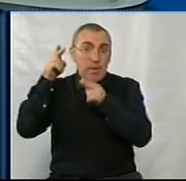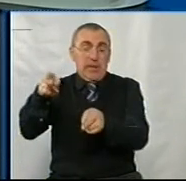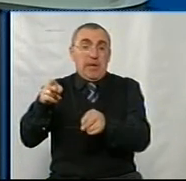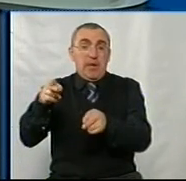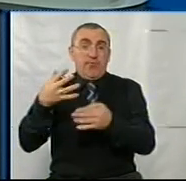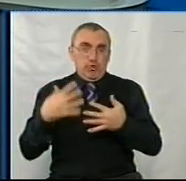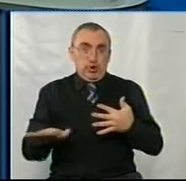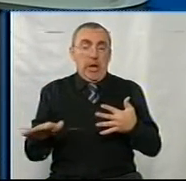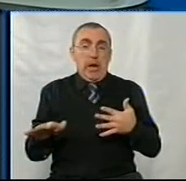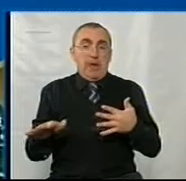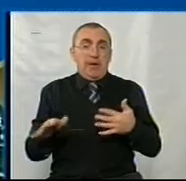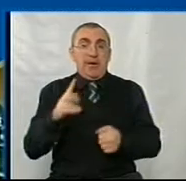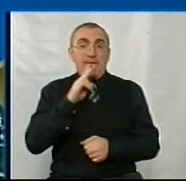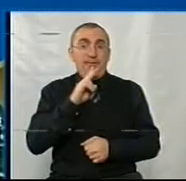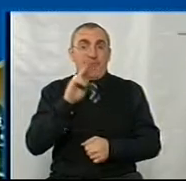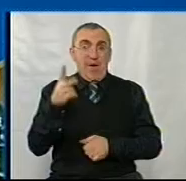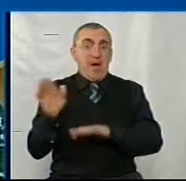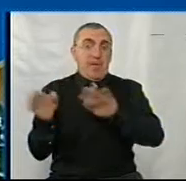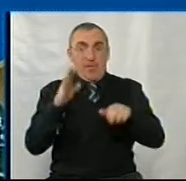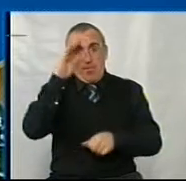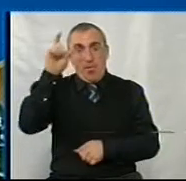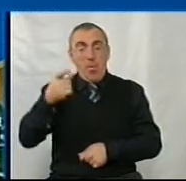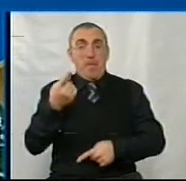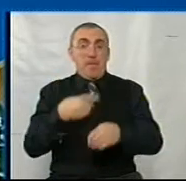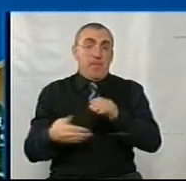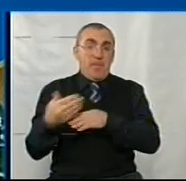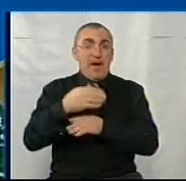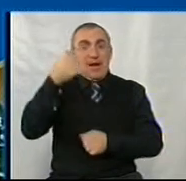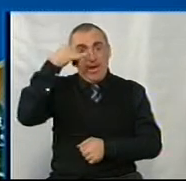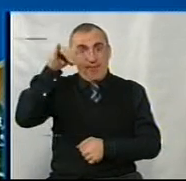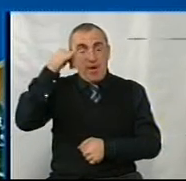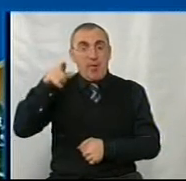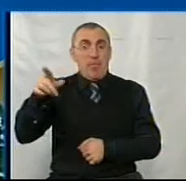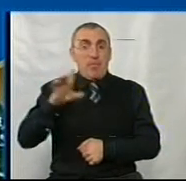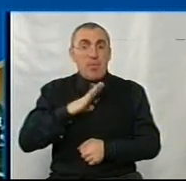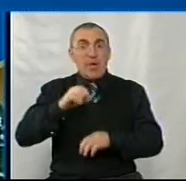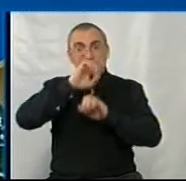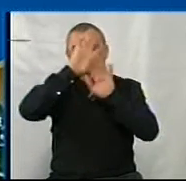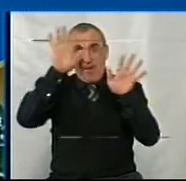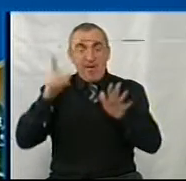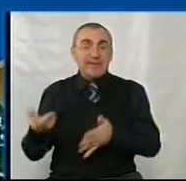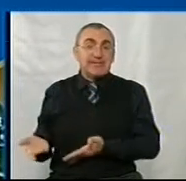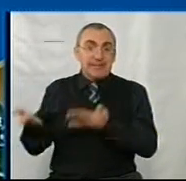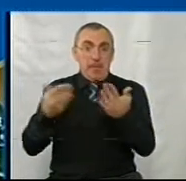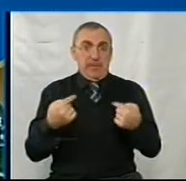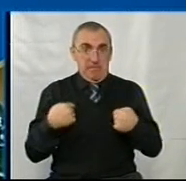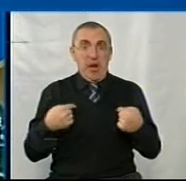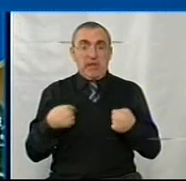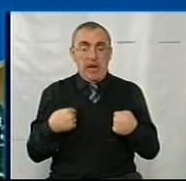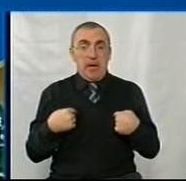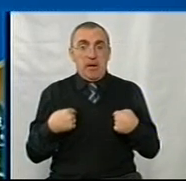вже два роки пройшло, хлопець прийшов в Кривий Ріг, і в нього була свадьба, і він запросив мене.